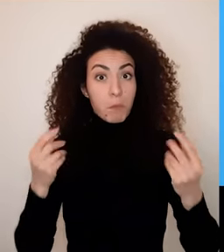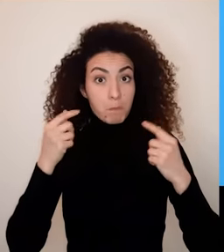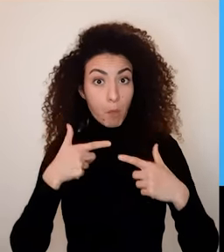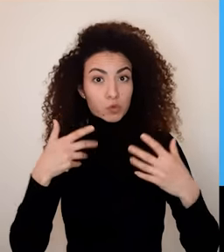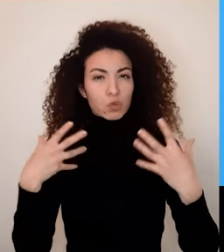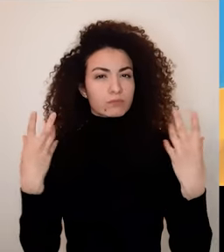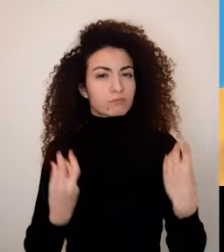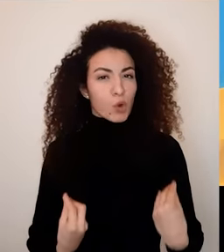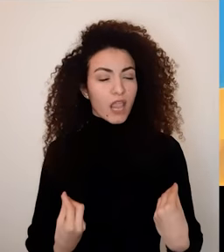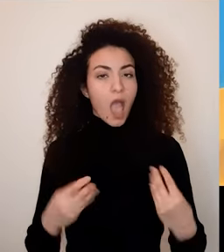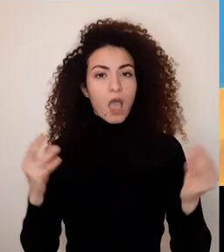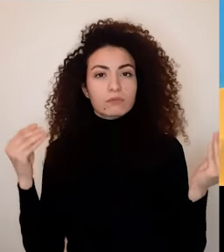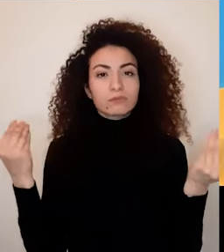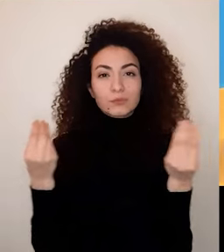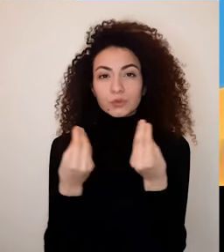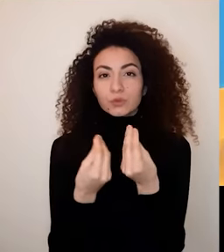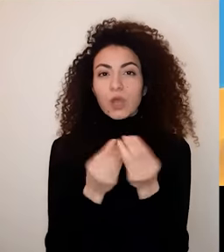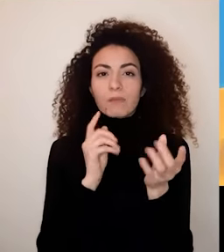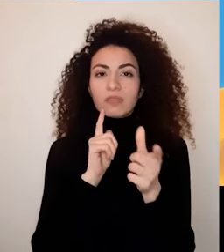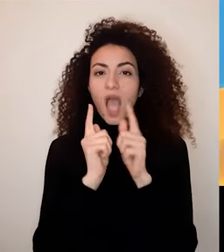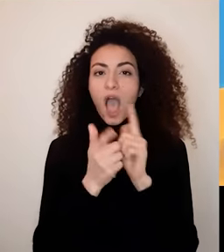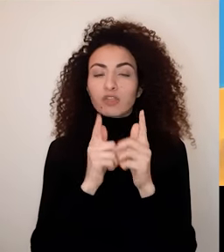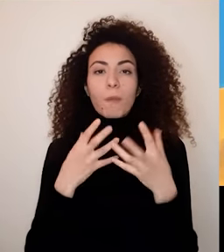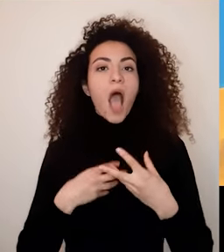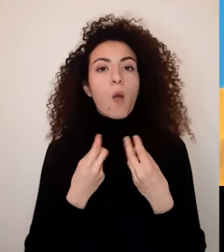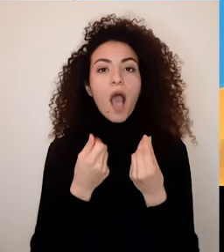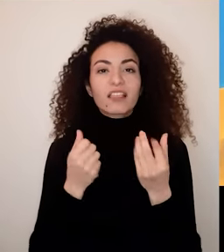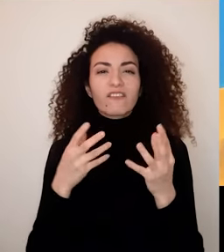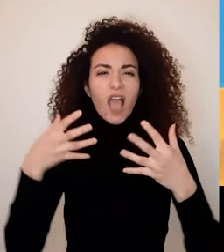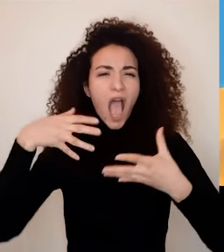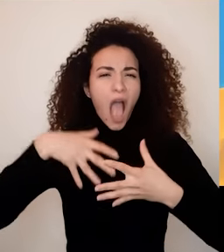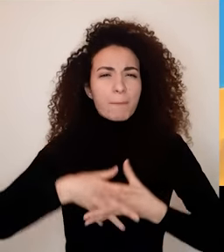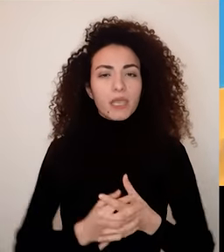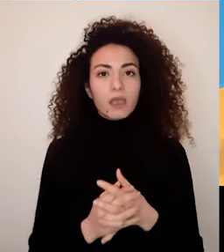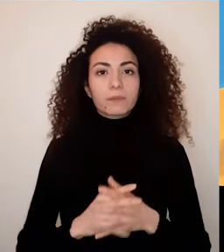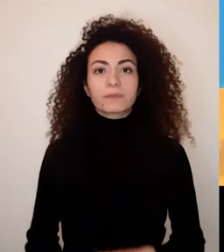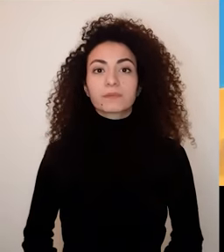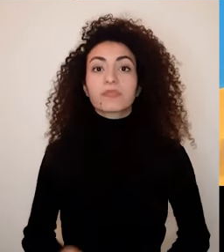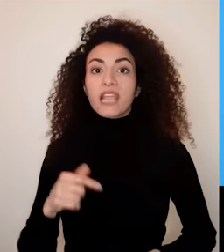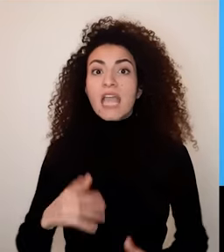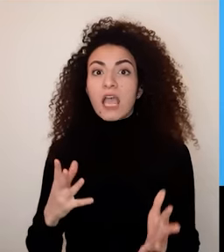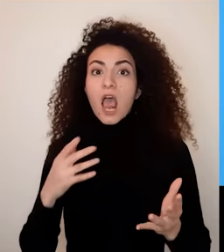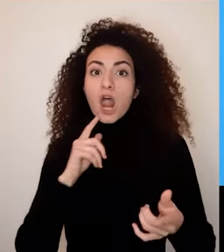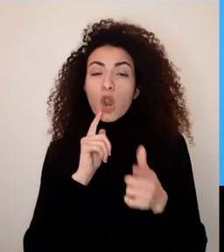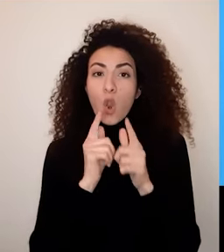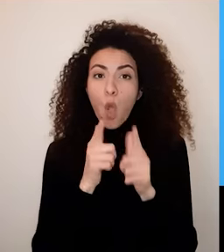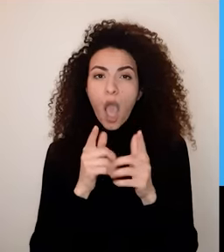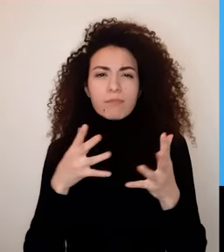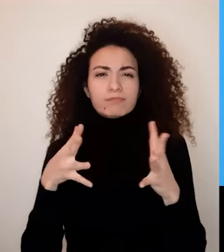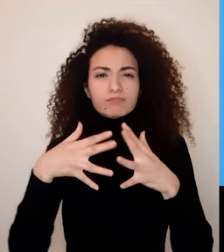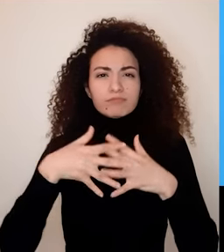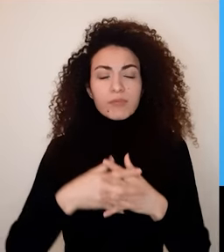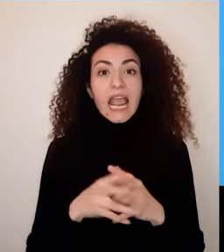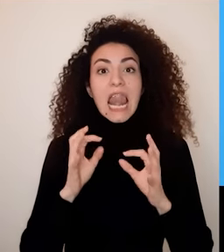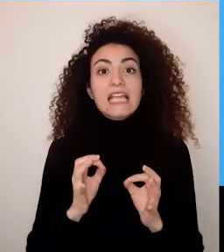أن يتحول هالبعد لنوع من سيطرة أو تحكم بالآخر بل يكون لغة تخاطب عاطفية عميئة ولتحقيق هاللغة من